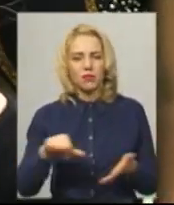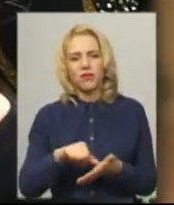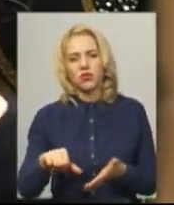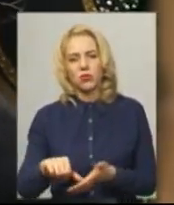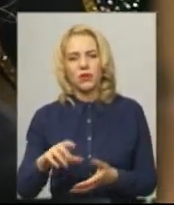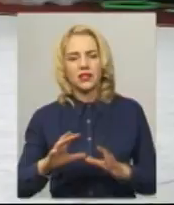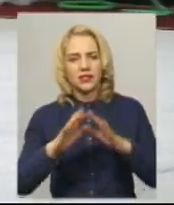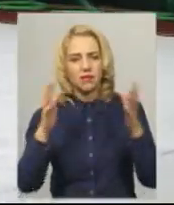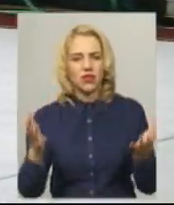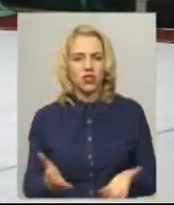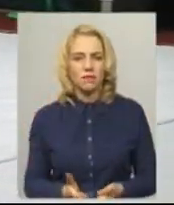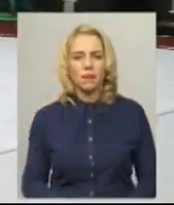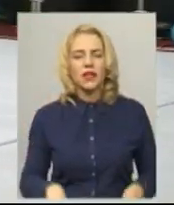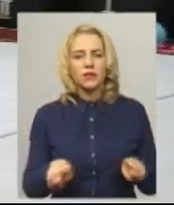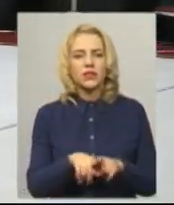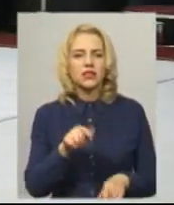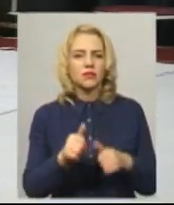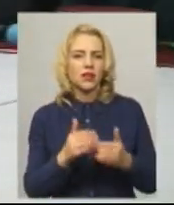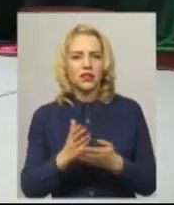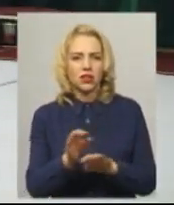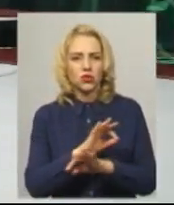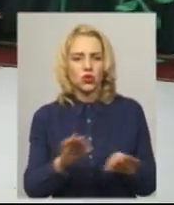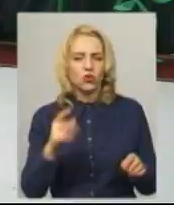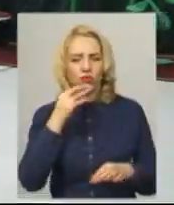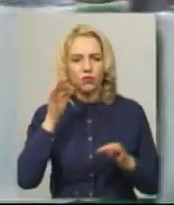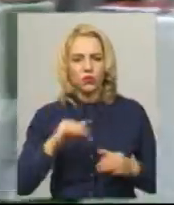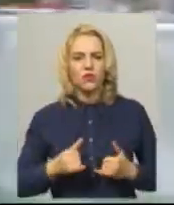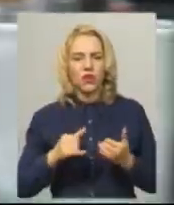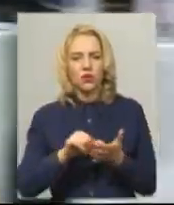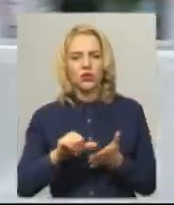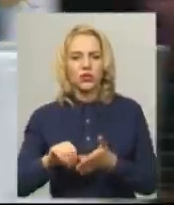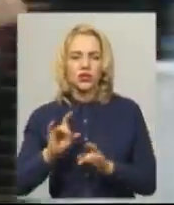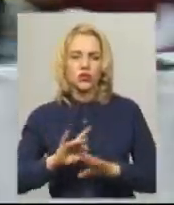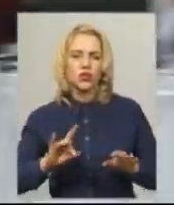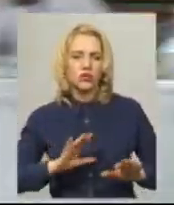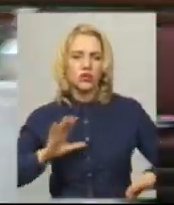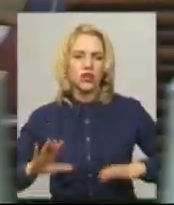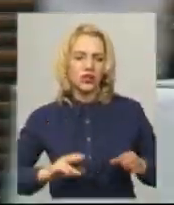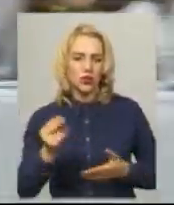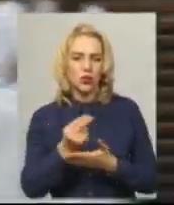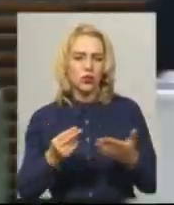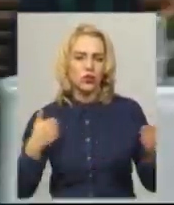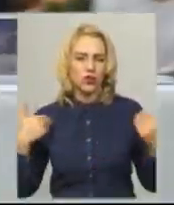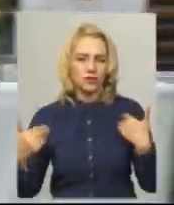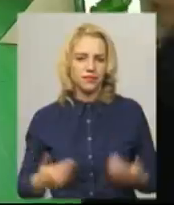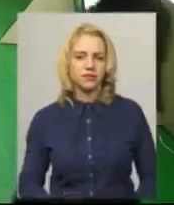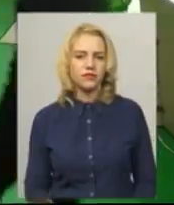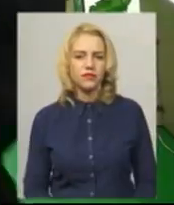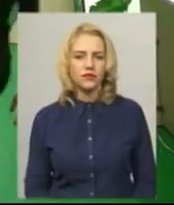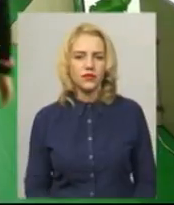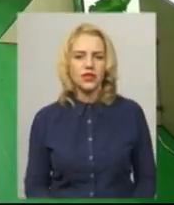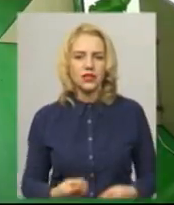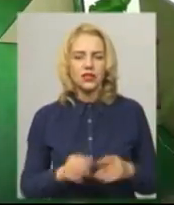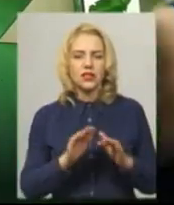з м'ячем. Такі змагання є чудовим досвідом для учасників, говорить тренер з художньої гімнастики Оксана Литкіна. Ті